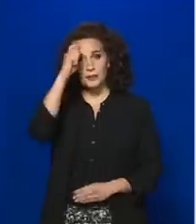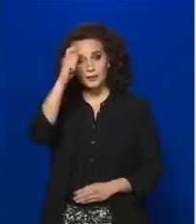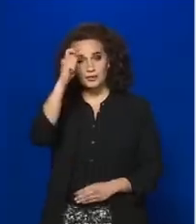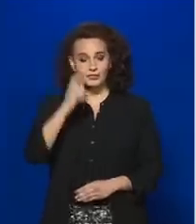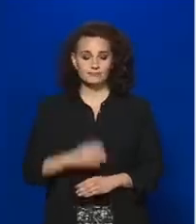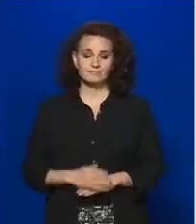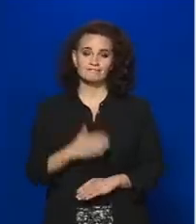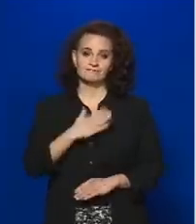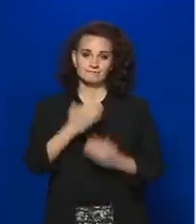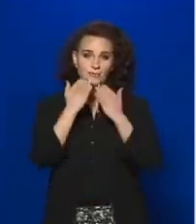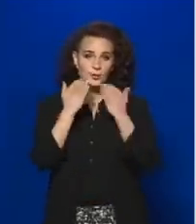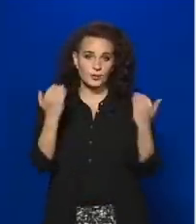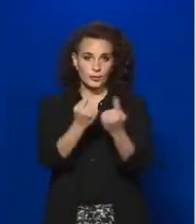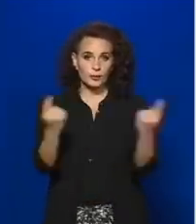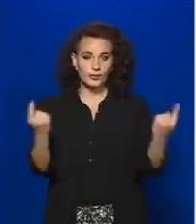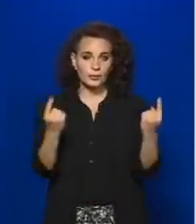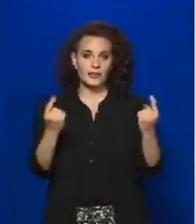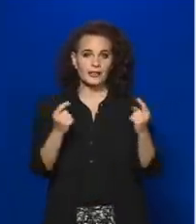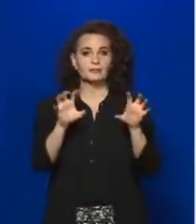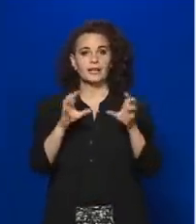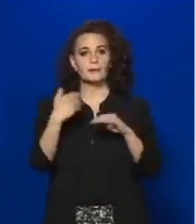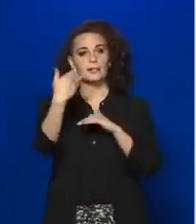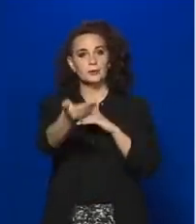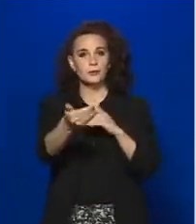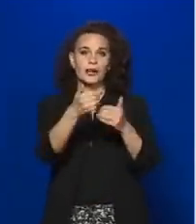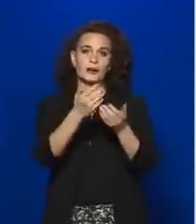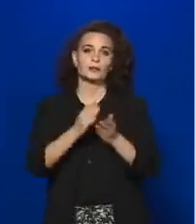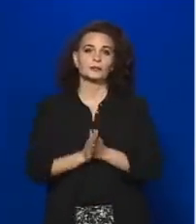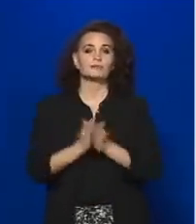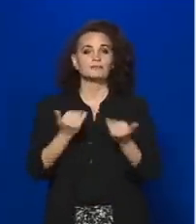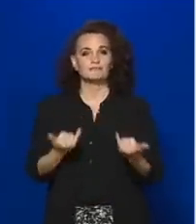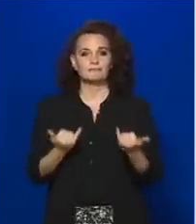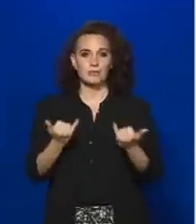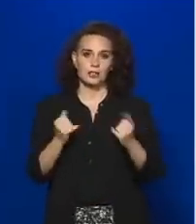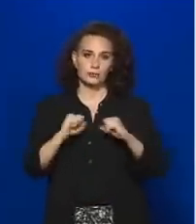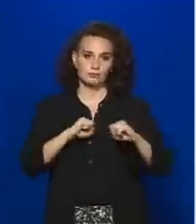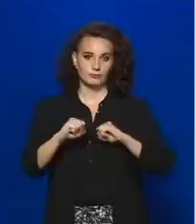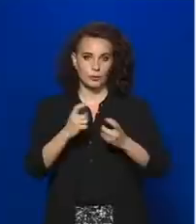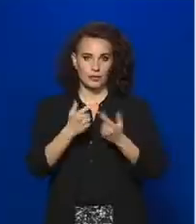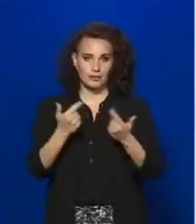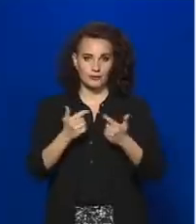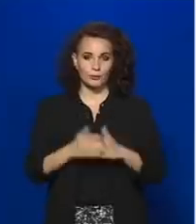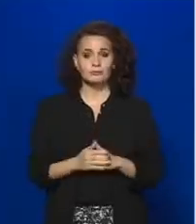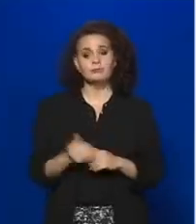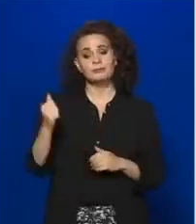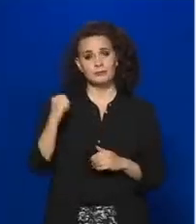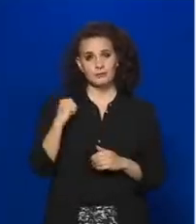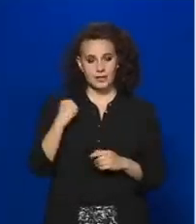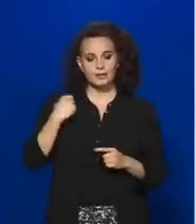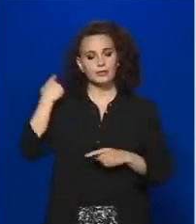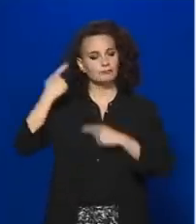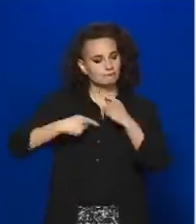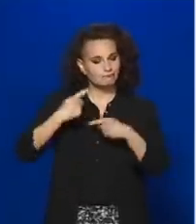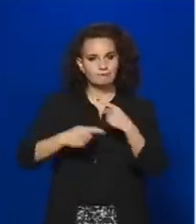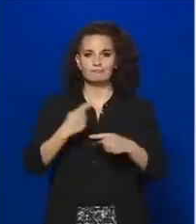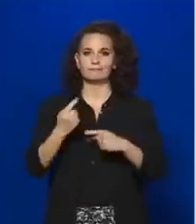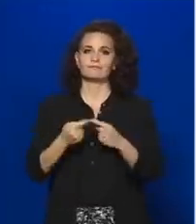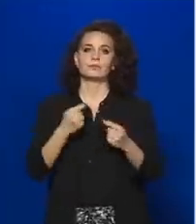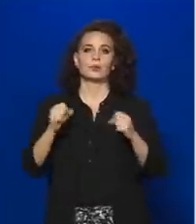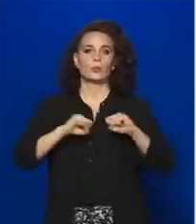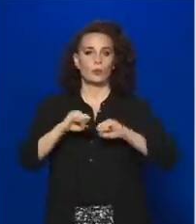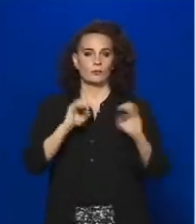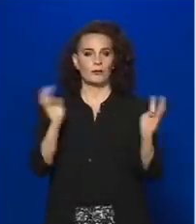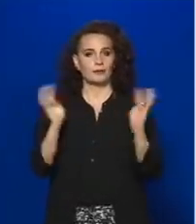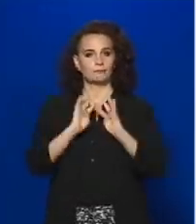Szeretettel köszöntjük Önöket, a képerjők előtt a mai kormányinfón is. Tegnap menetrend szerint ismétülést tartott a kormány, és